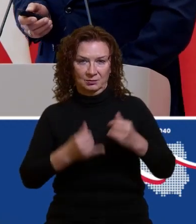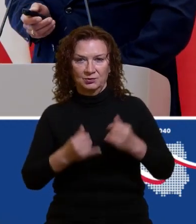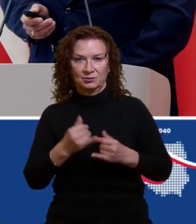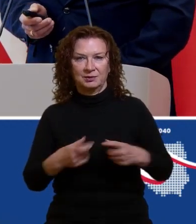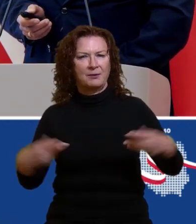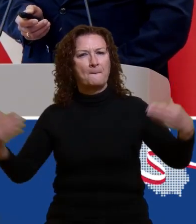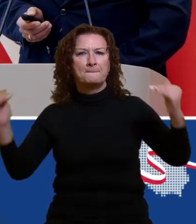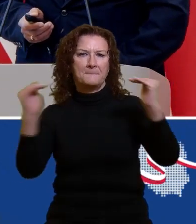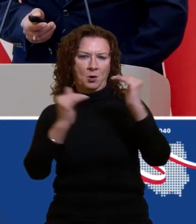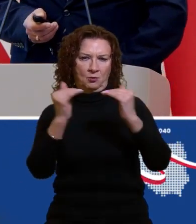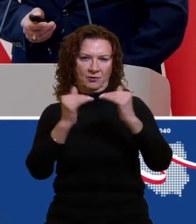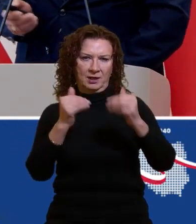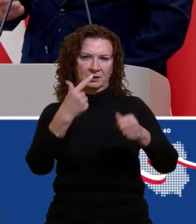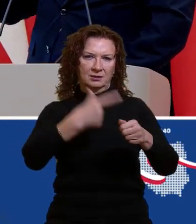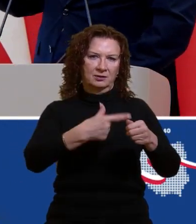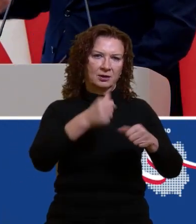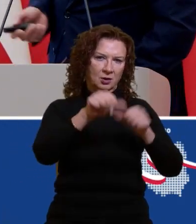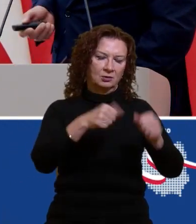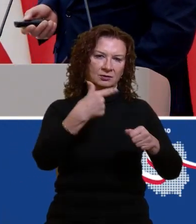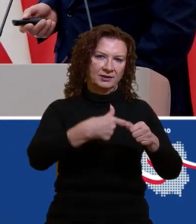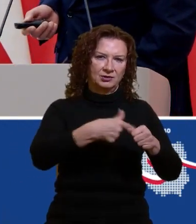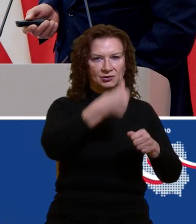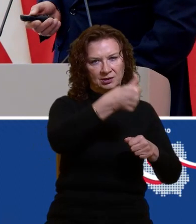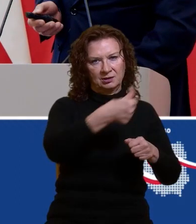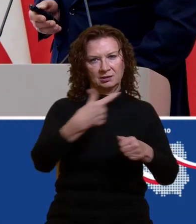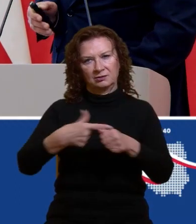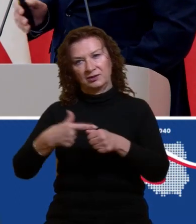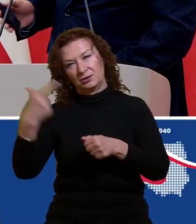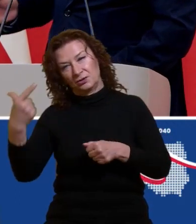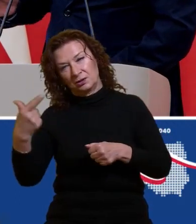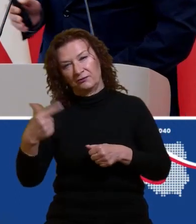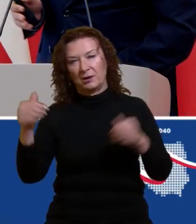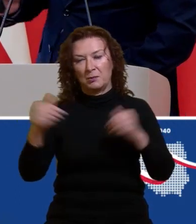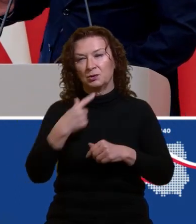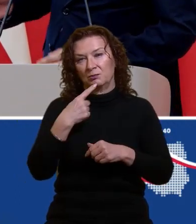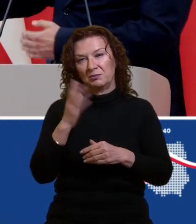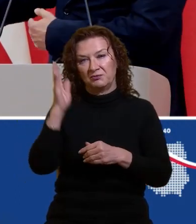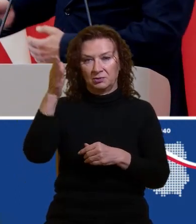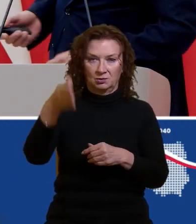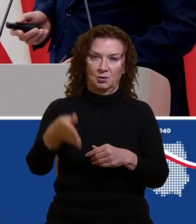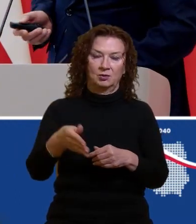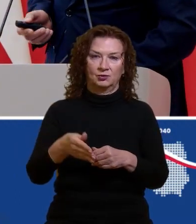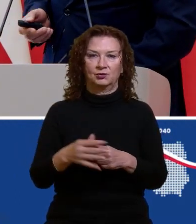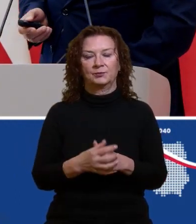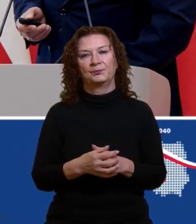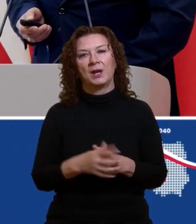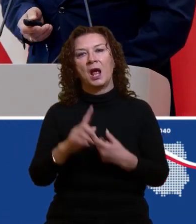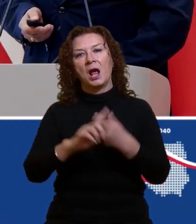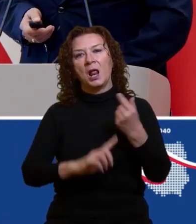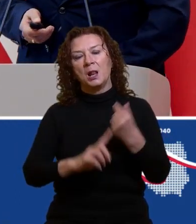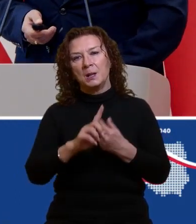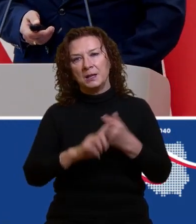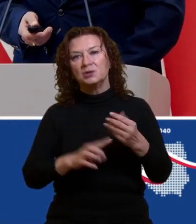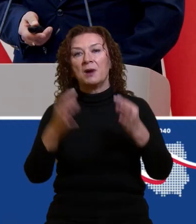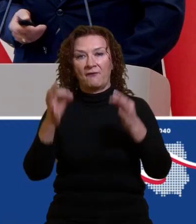2021 do roku 2022, no to prognozujemy, że ta skala w